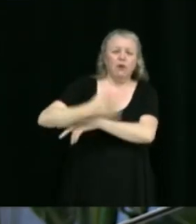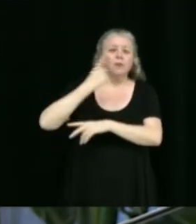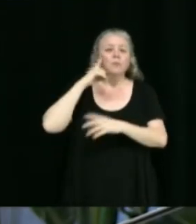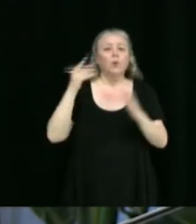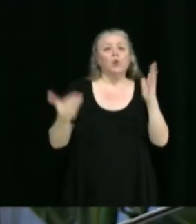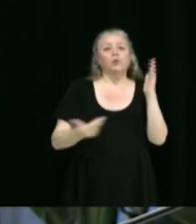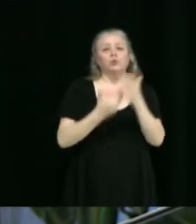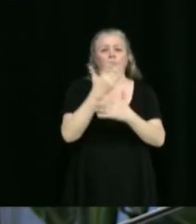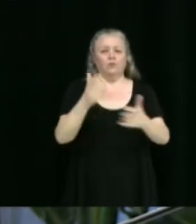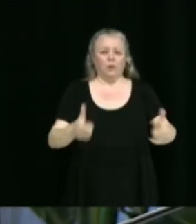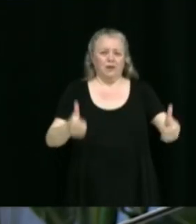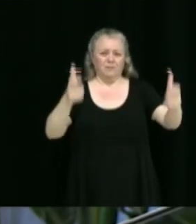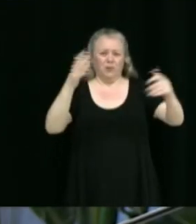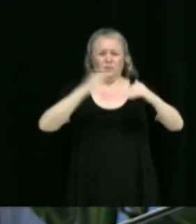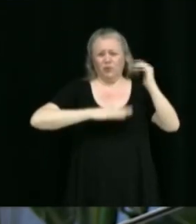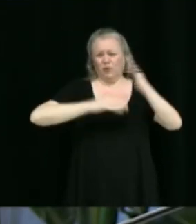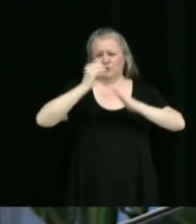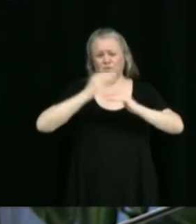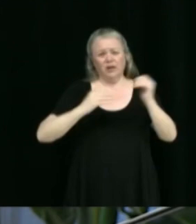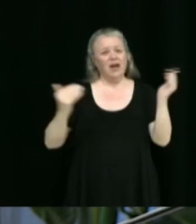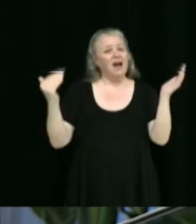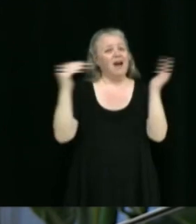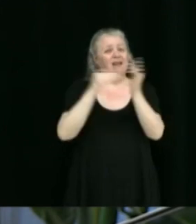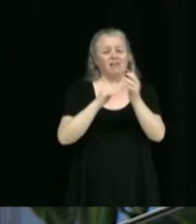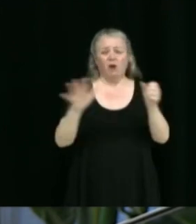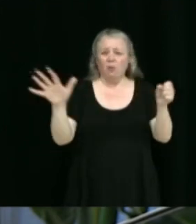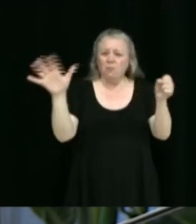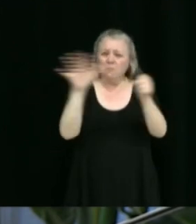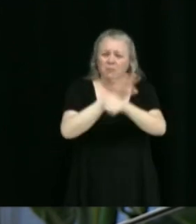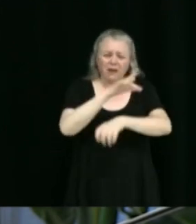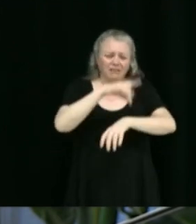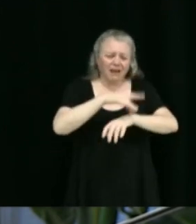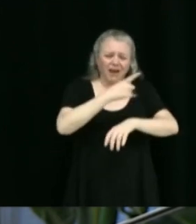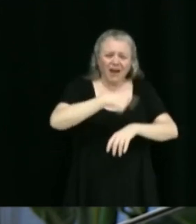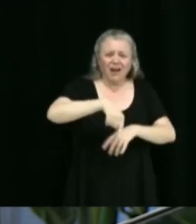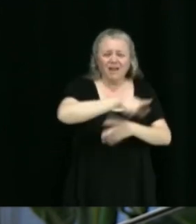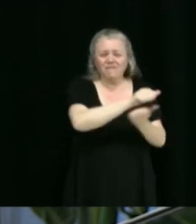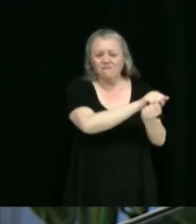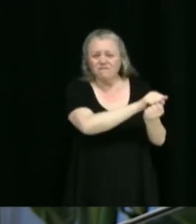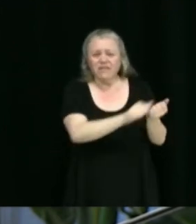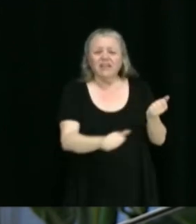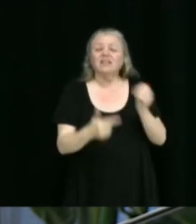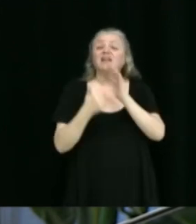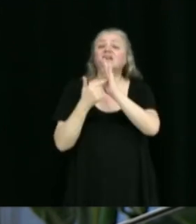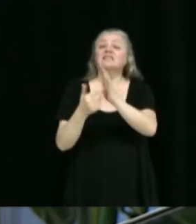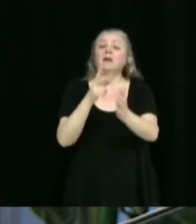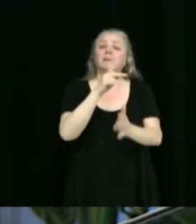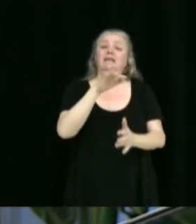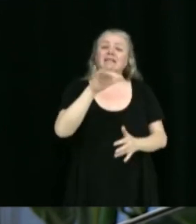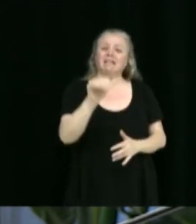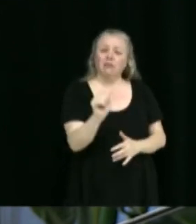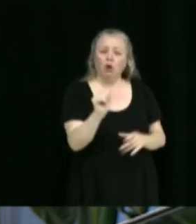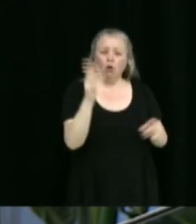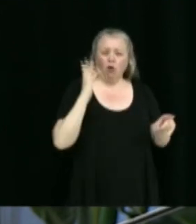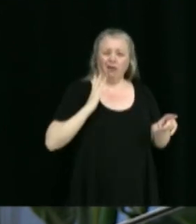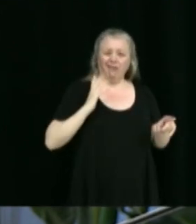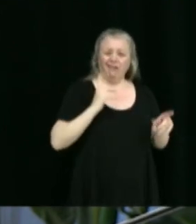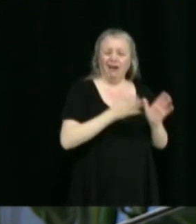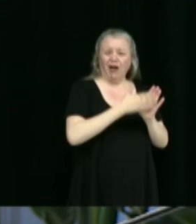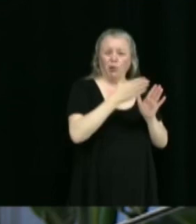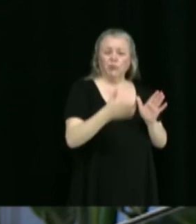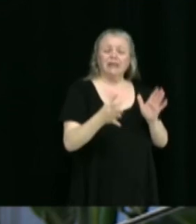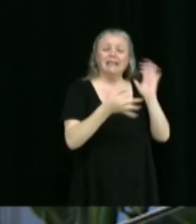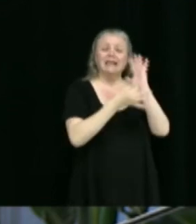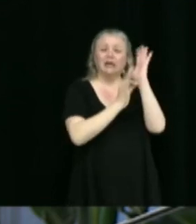construits? Il y a encore plein de terrains vacants au centre-ville. Ancien Kia à côté du Cactus, terrain en face de l'évasion